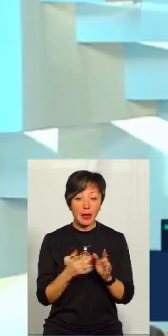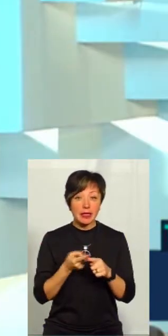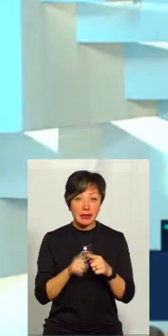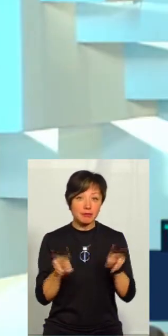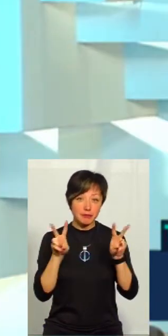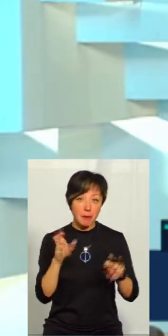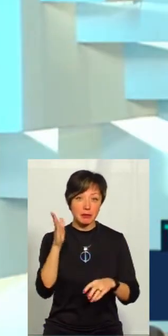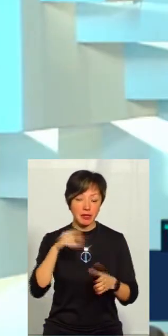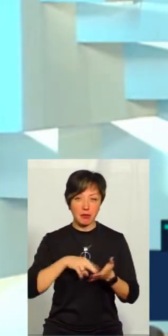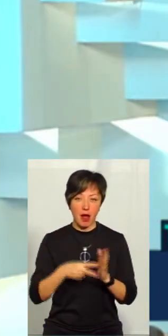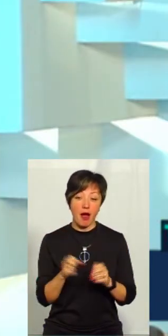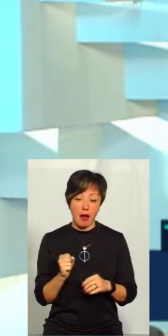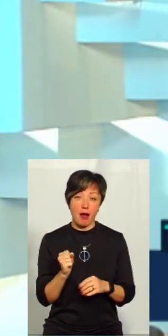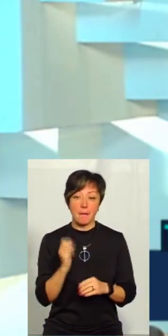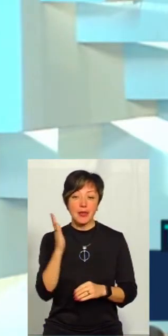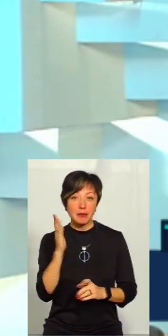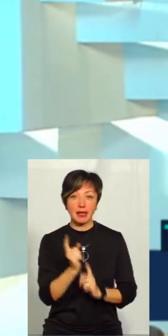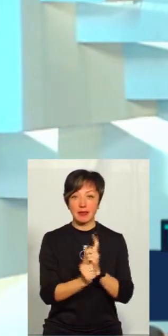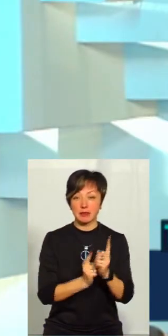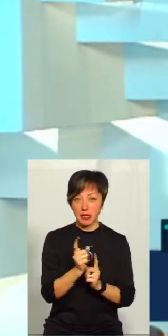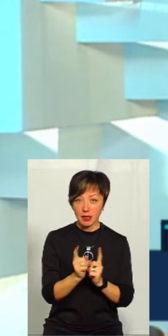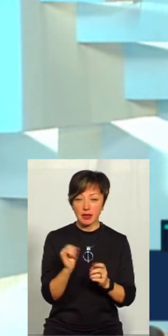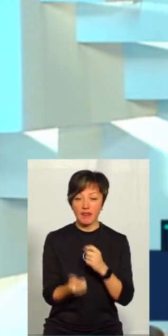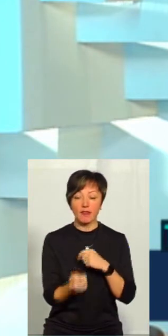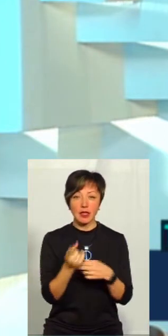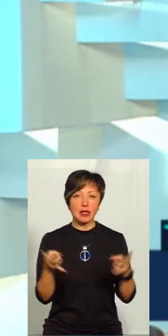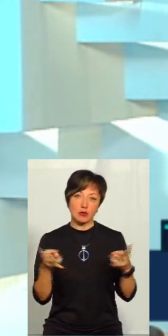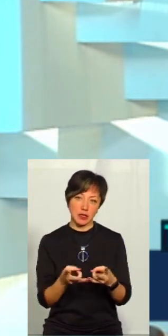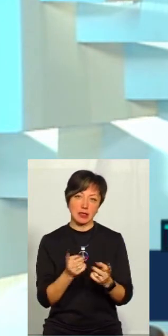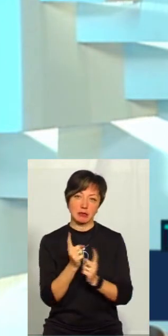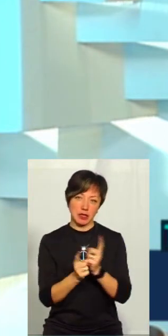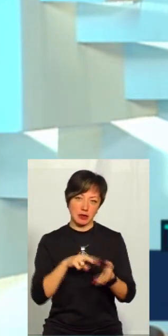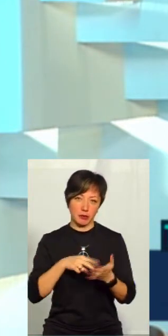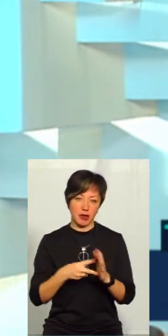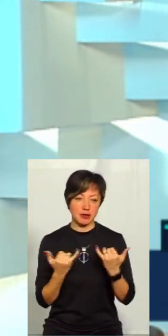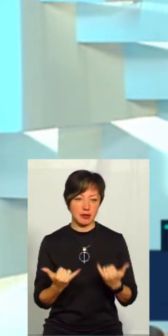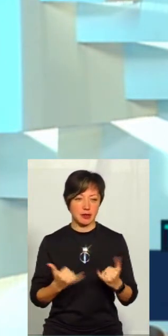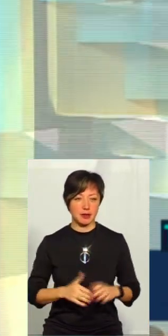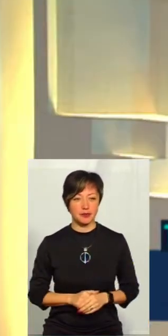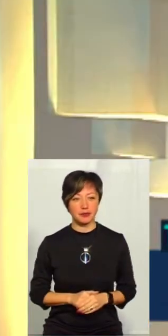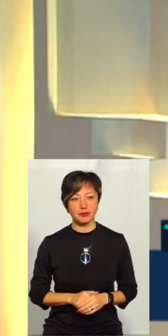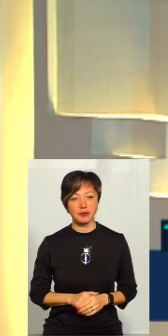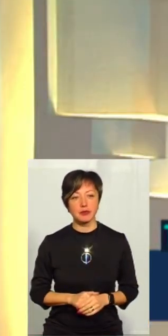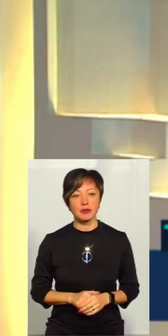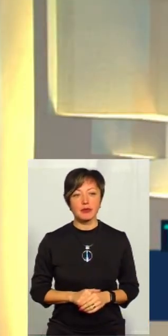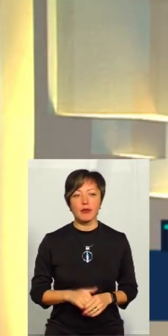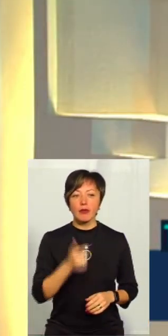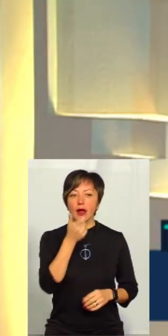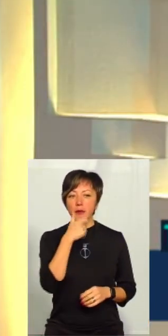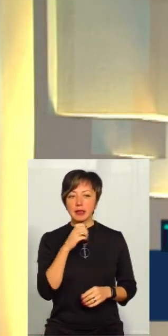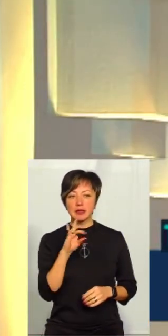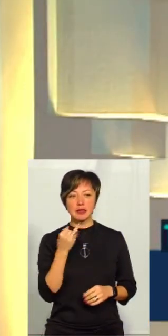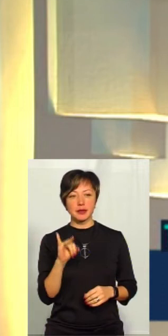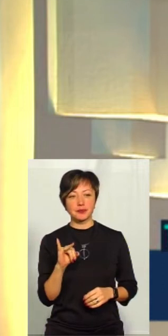перспективним планом. А перспектива змінилася, і виникла необхідність змінити перспективний план зараз. Пане Сергію,